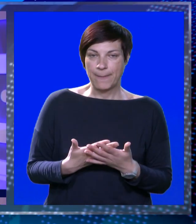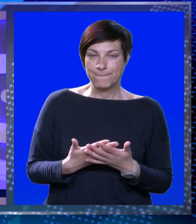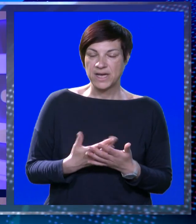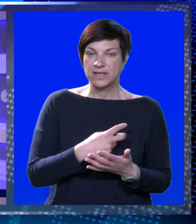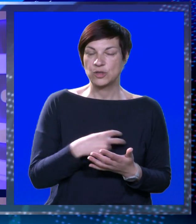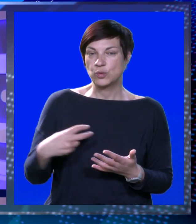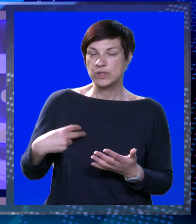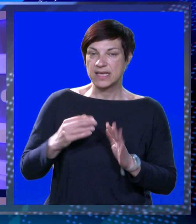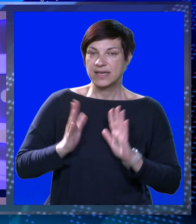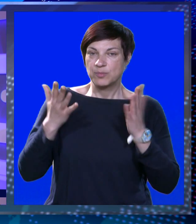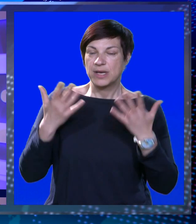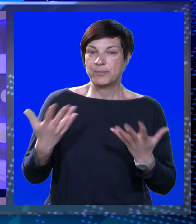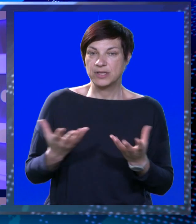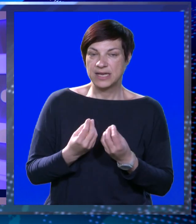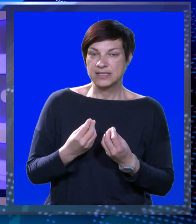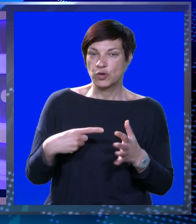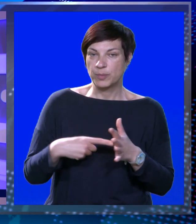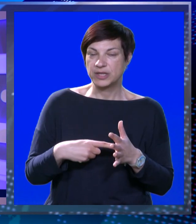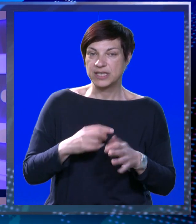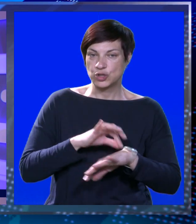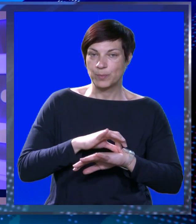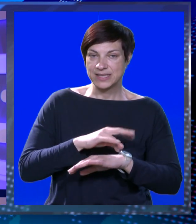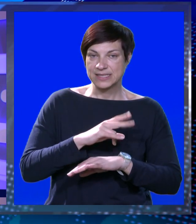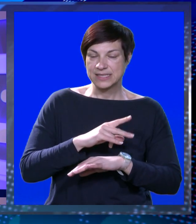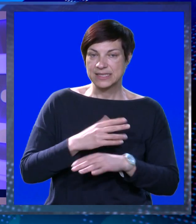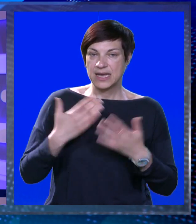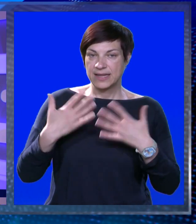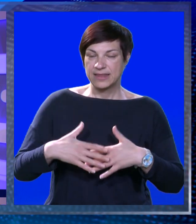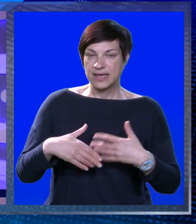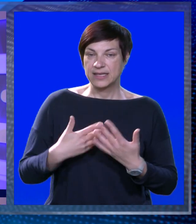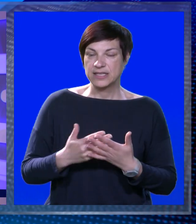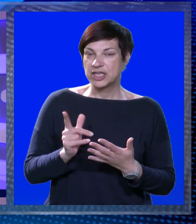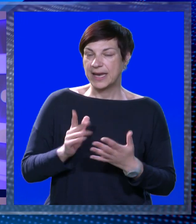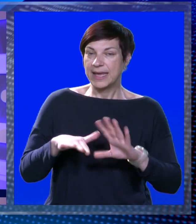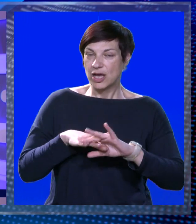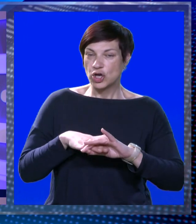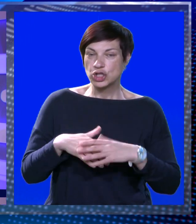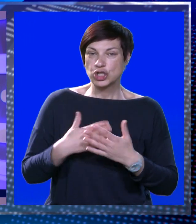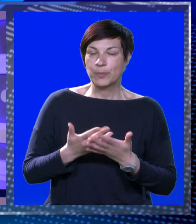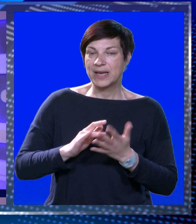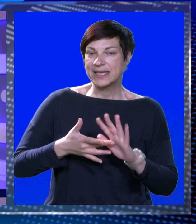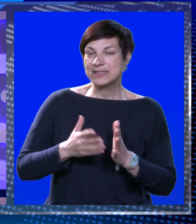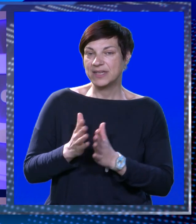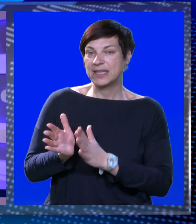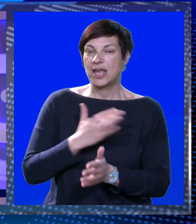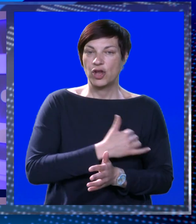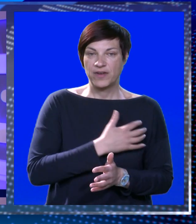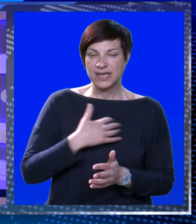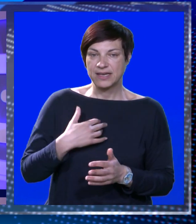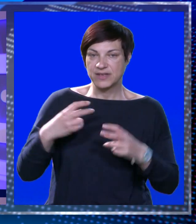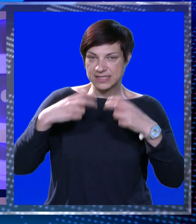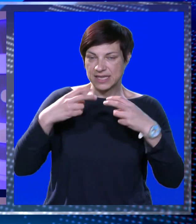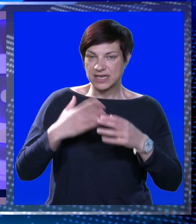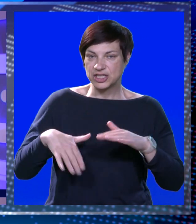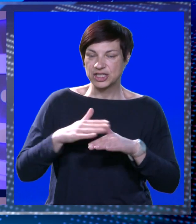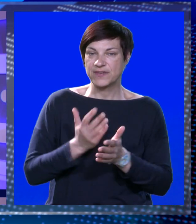U Zagrebu se na prosvjedu danas okupilo oko tisuću medicinskih sestara, tehničara i ne medicinskog osoblja iz svih dijelova Hrvatske,